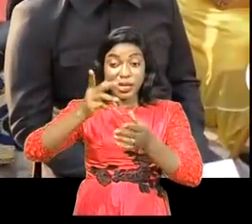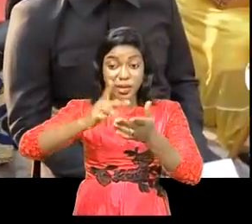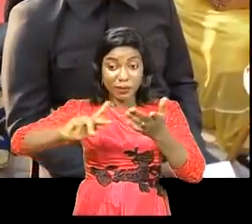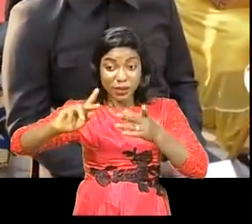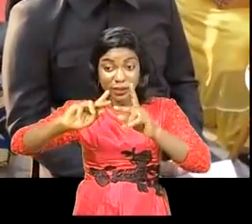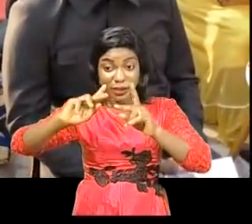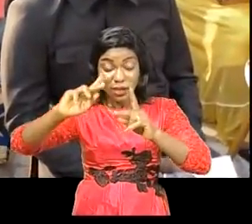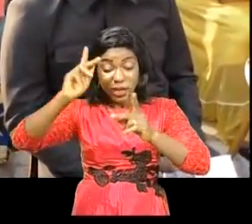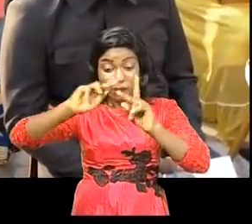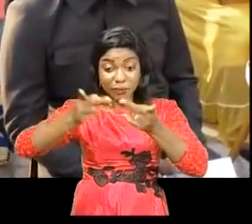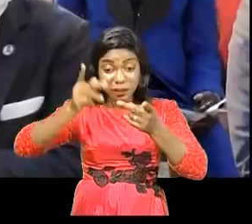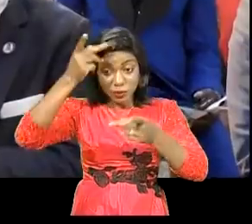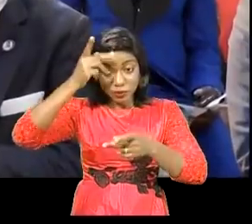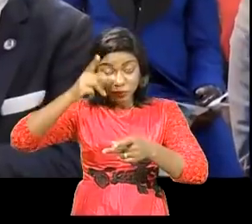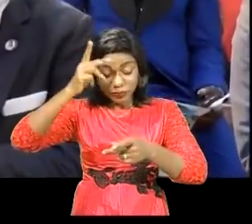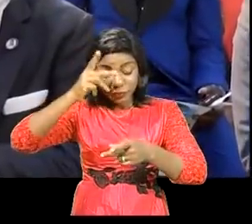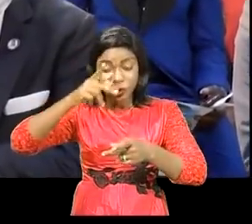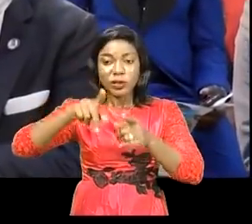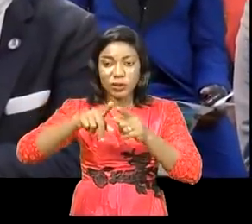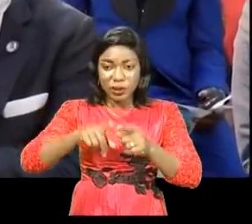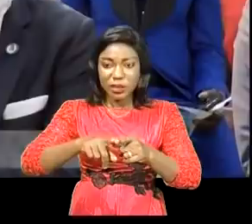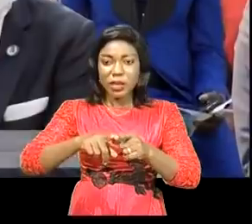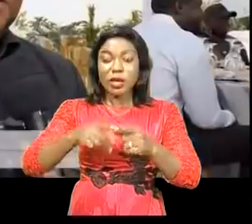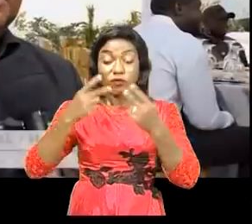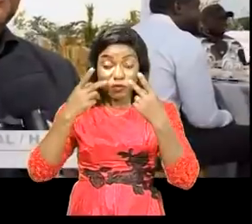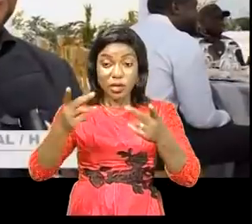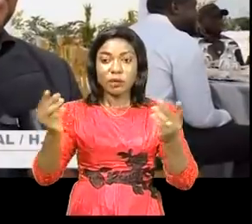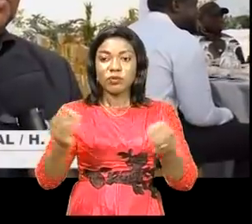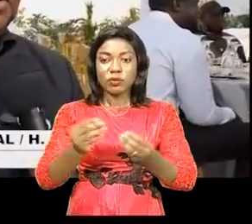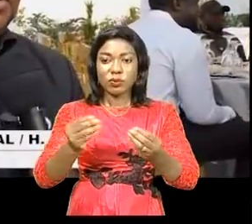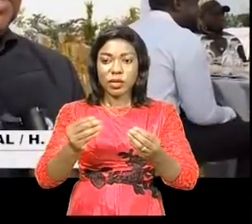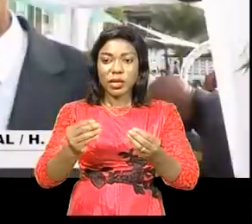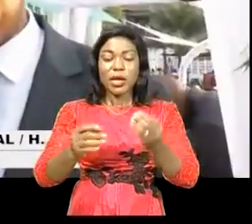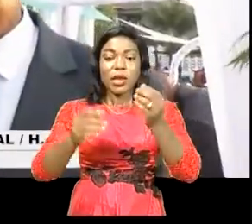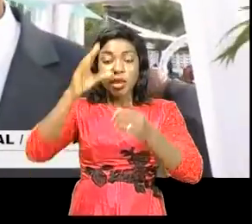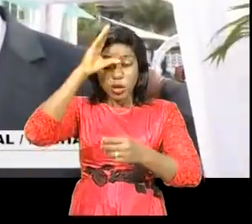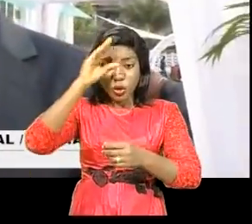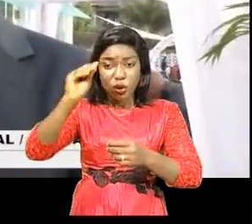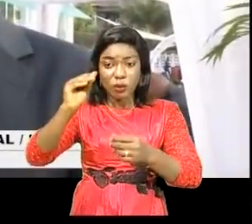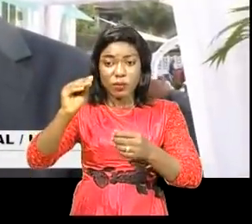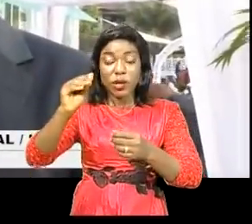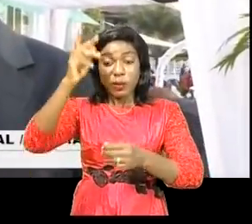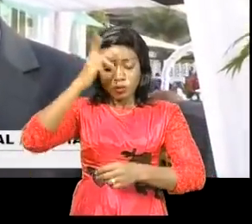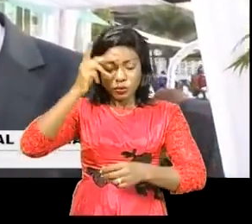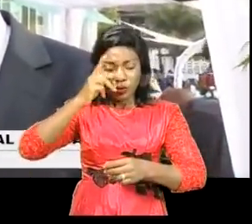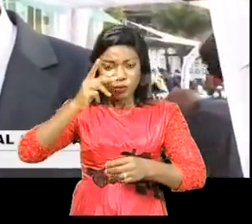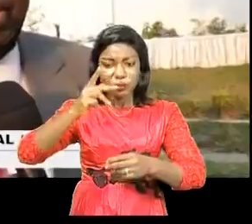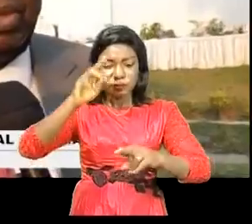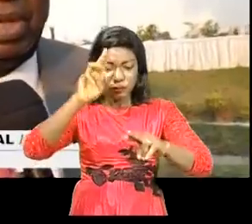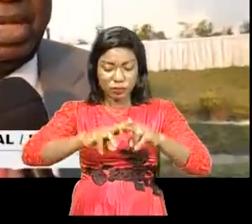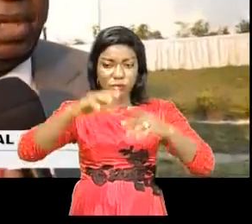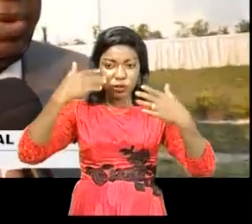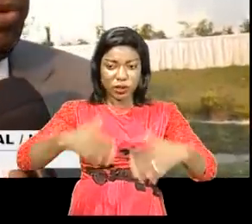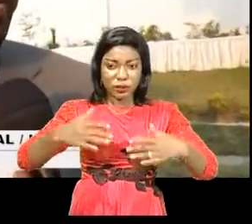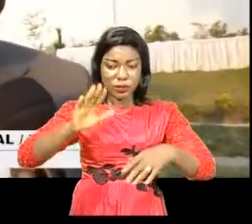occupé le devant de la scène politique nationale voilà pourquoi des hommes politiques de tous bords se sont retrouvés pour célébrer sa